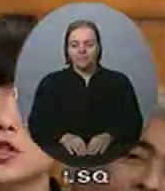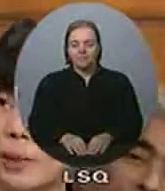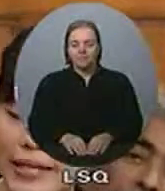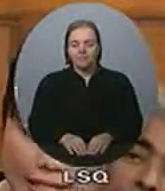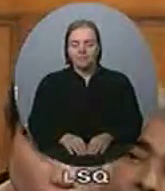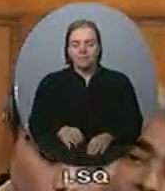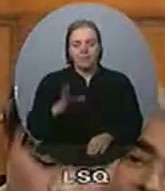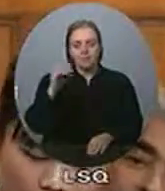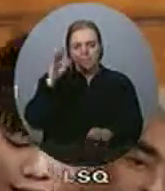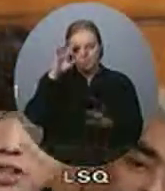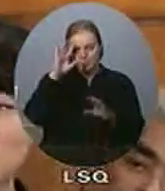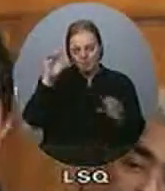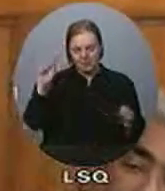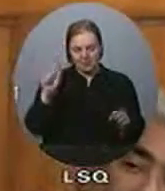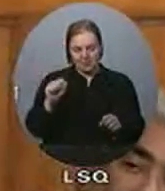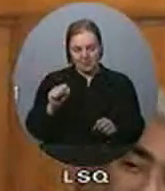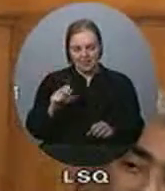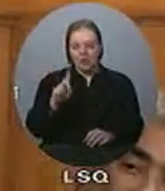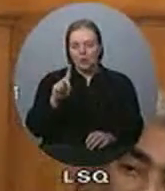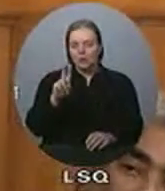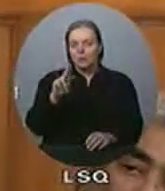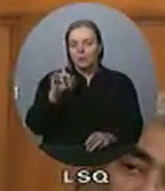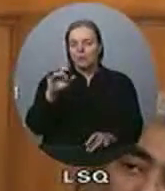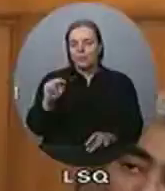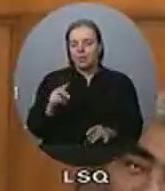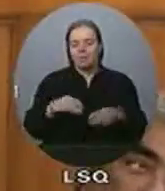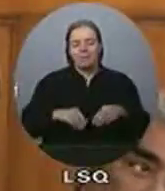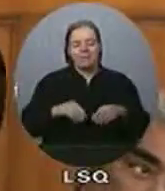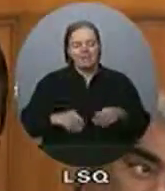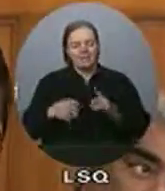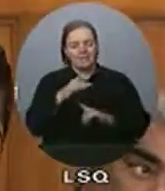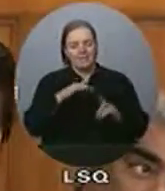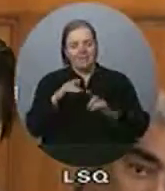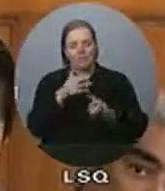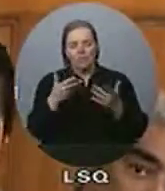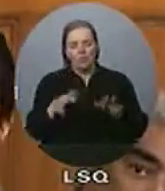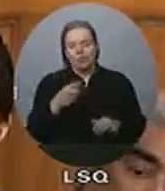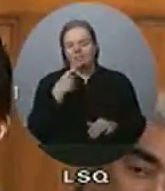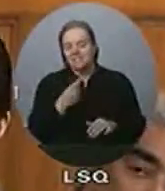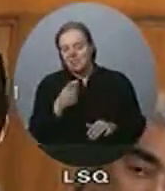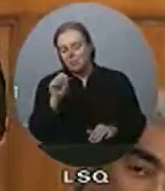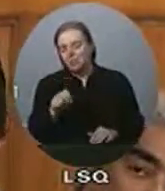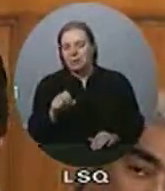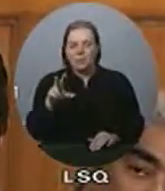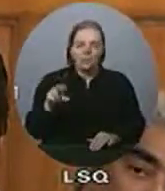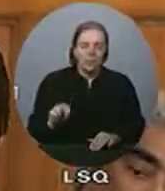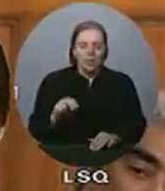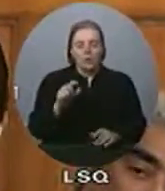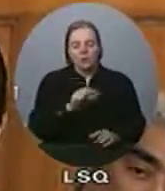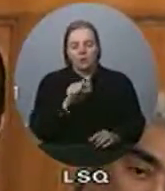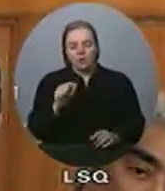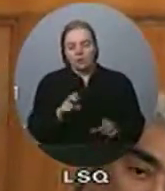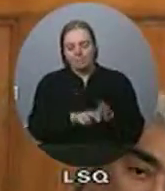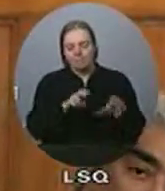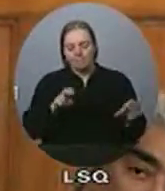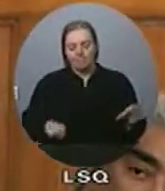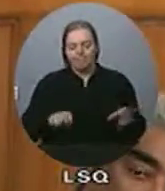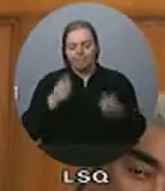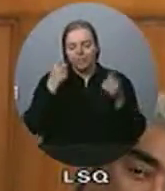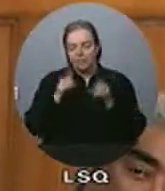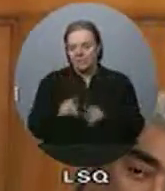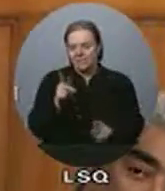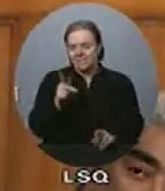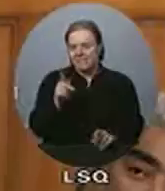Monsieur le Président, à Durban, le ministre de l'Environnement a refusé de dire si oui ou non le gouvernement se retirera du protocole de Kyoto.